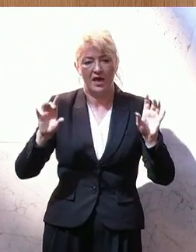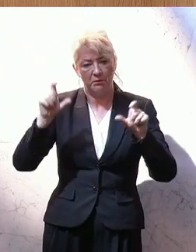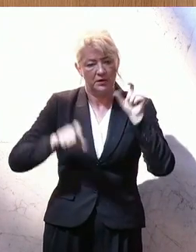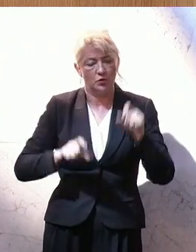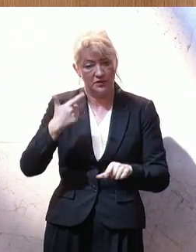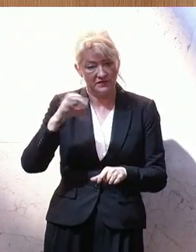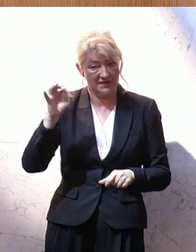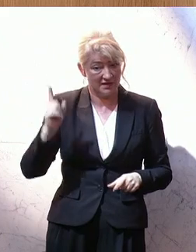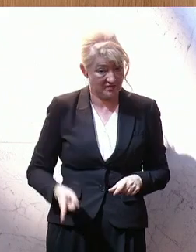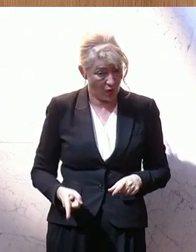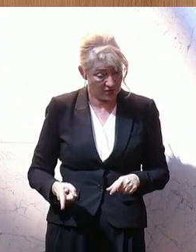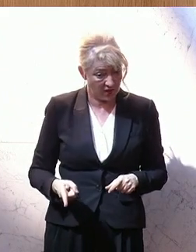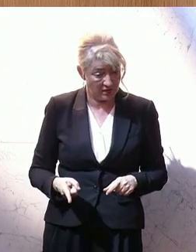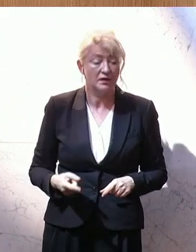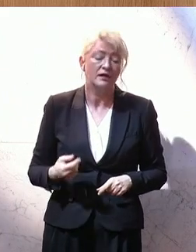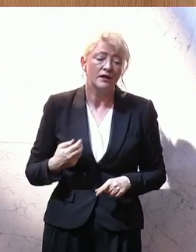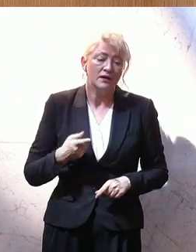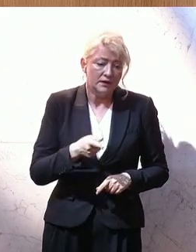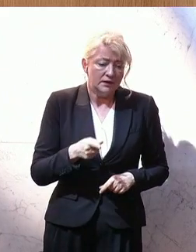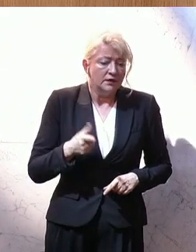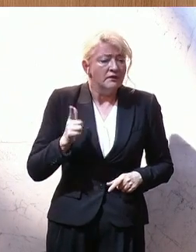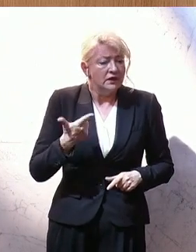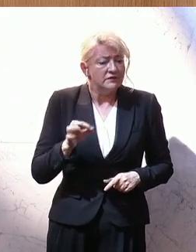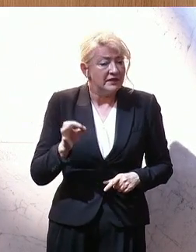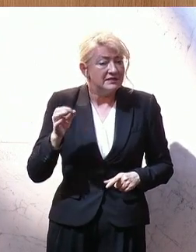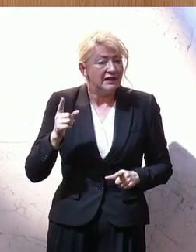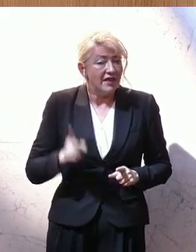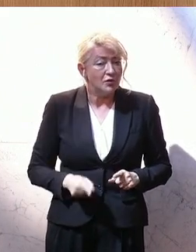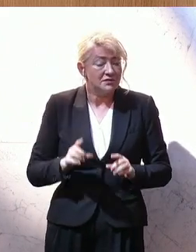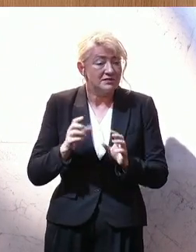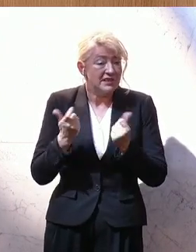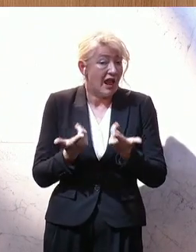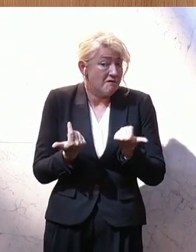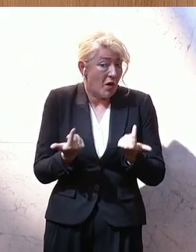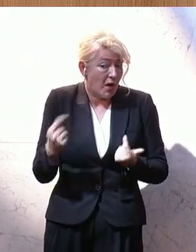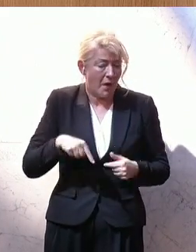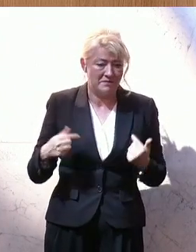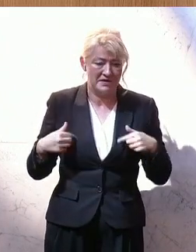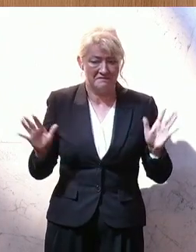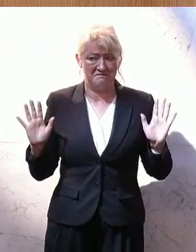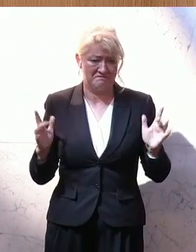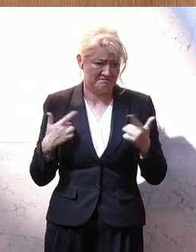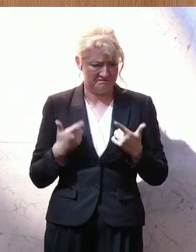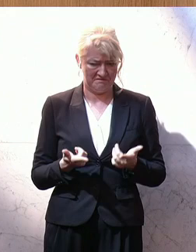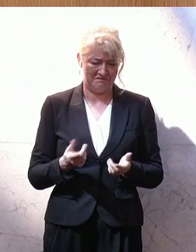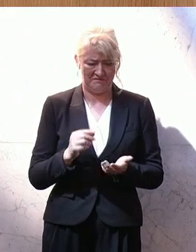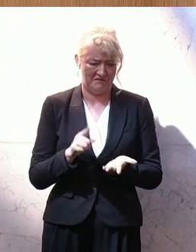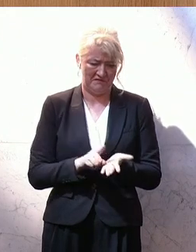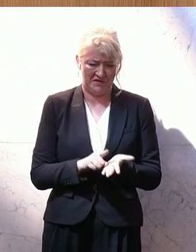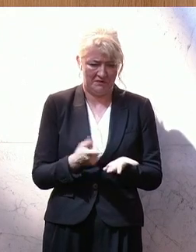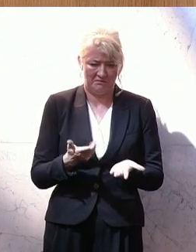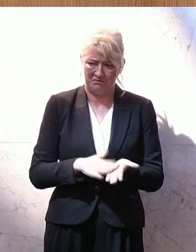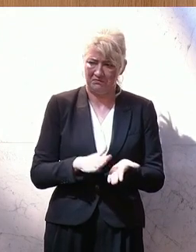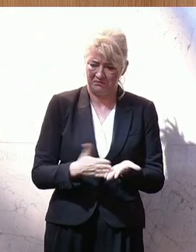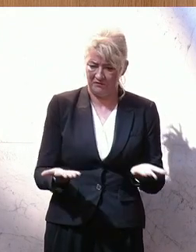.000. Woher gerade diese Zahl kommt, entzieht sich meine Erkenntnis. Für mich wirkt das mit Verlaub sehr evidenzbefreit,